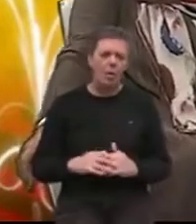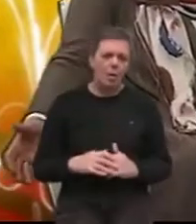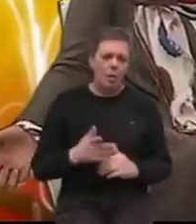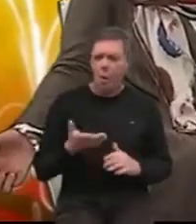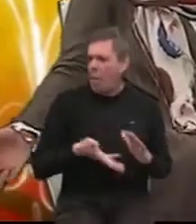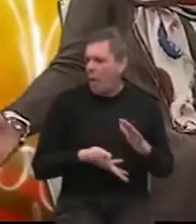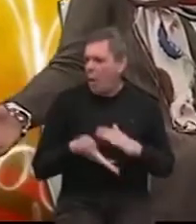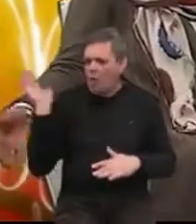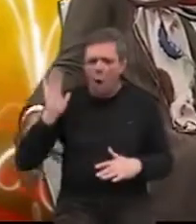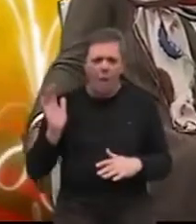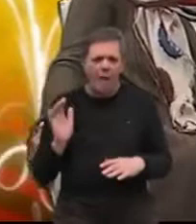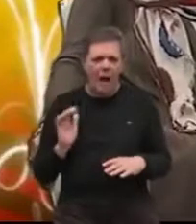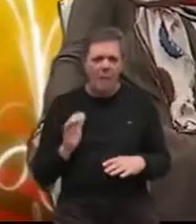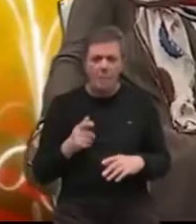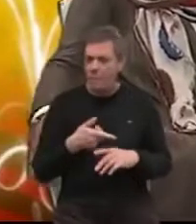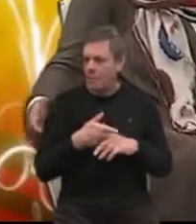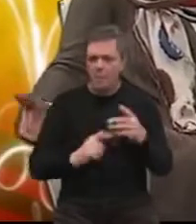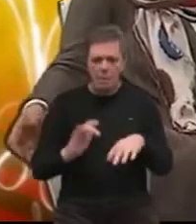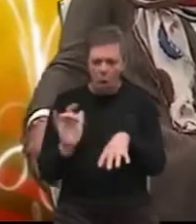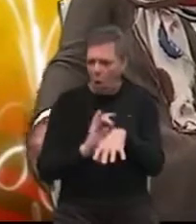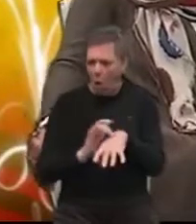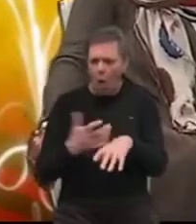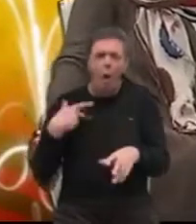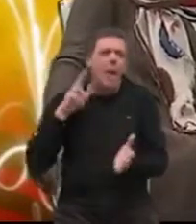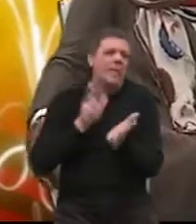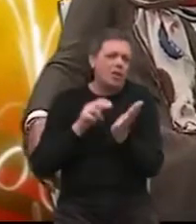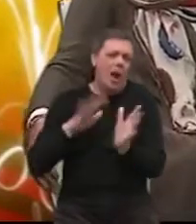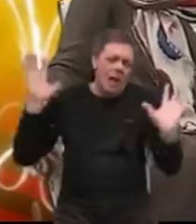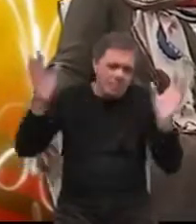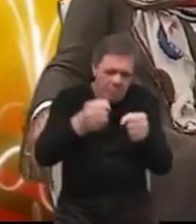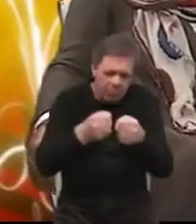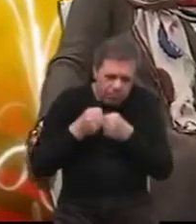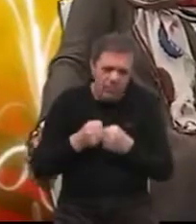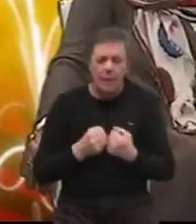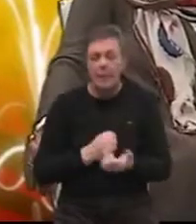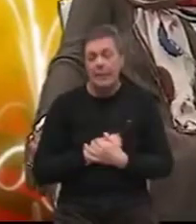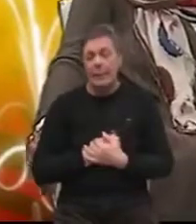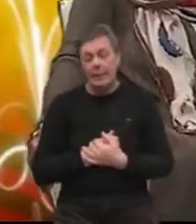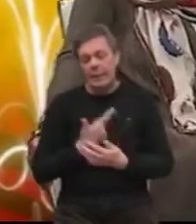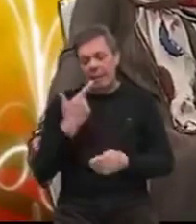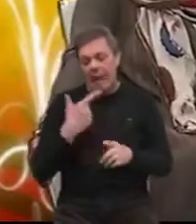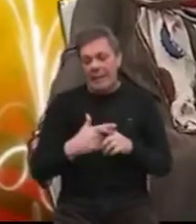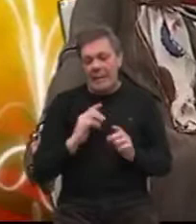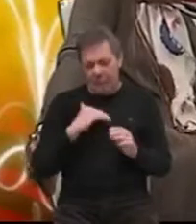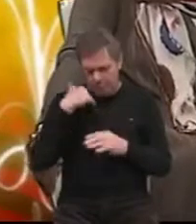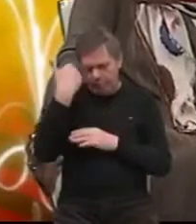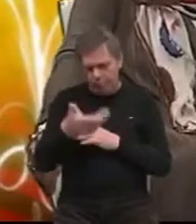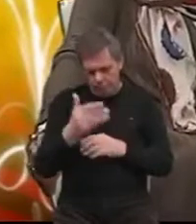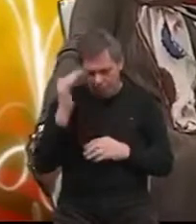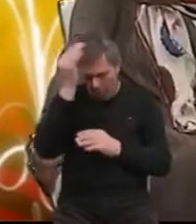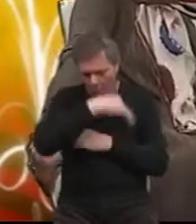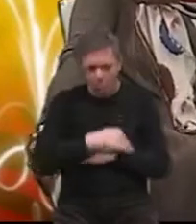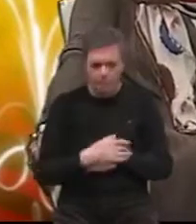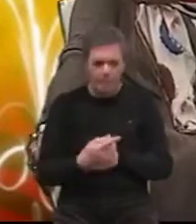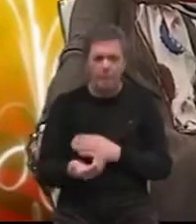gotovo na pola gola, ona je za njim jurila da ga nekako nađe po ulicama dva sata po noći. I onda je